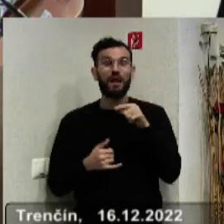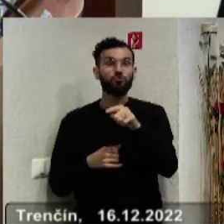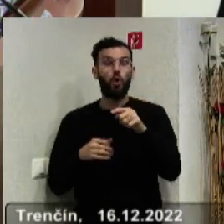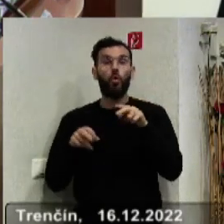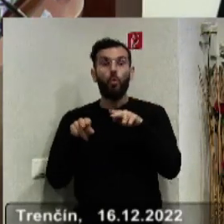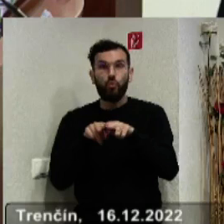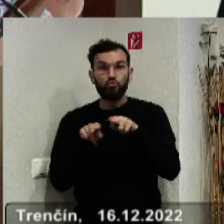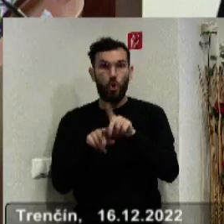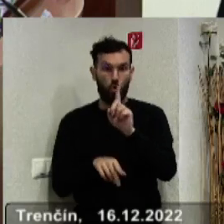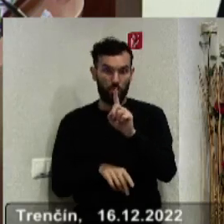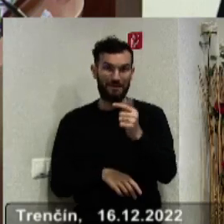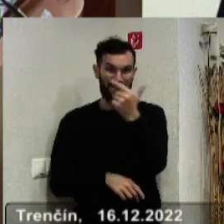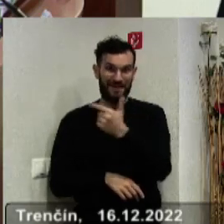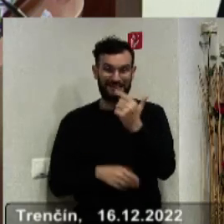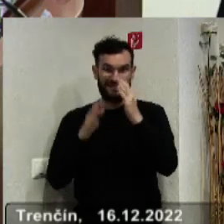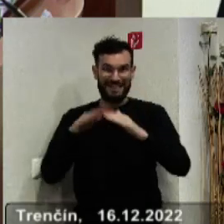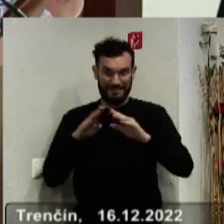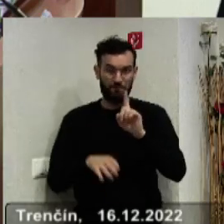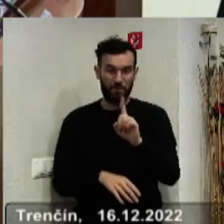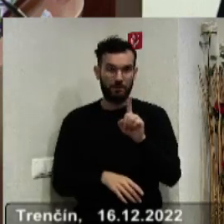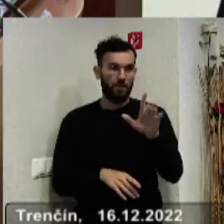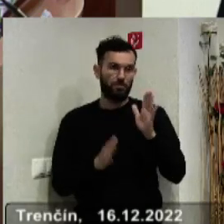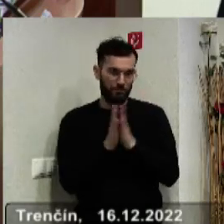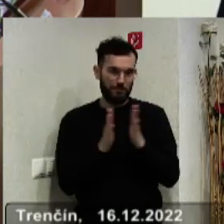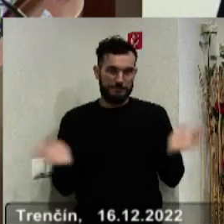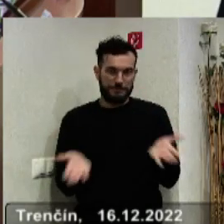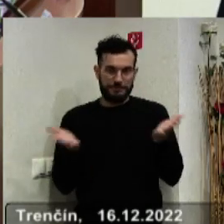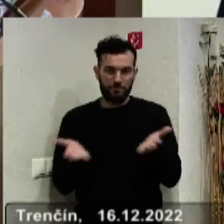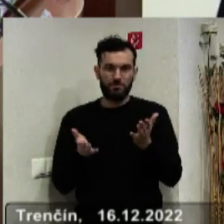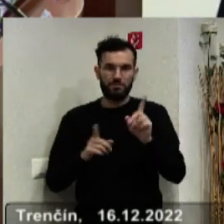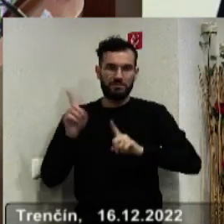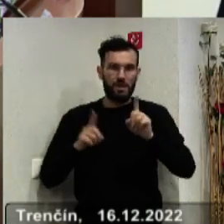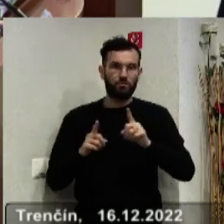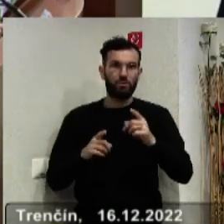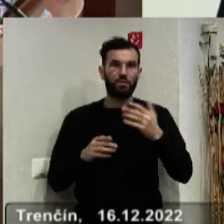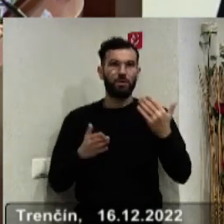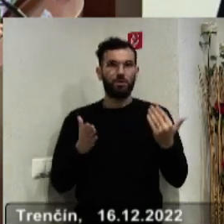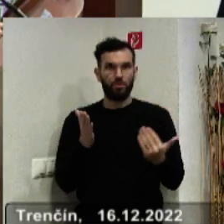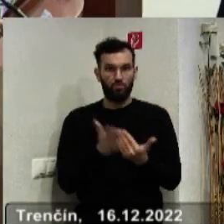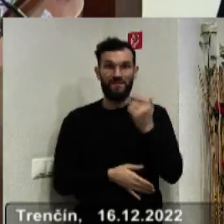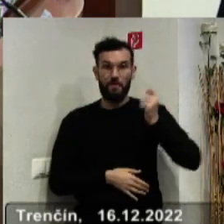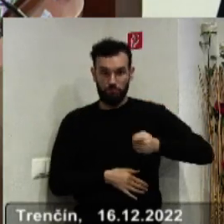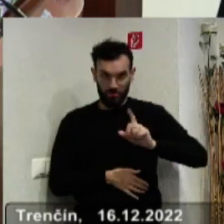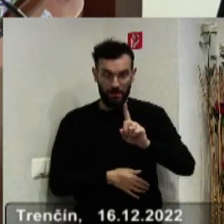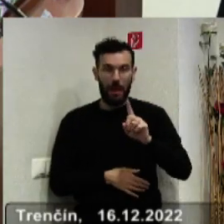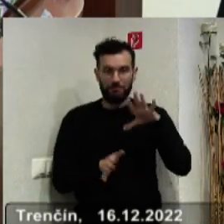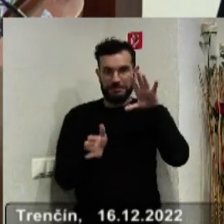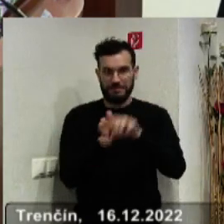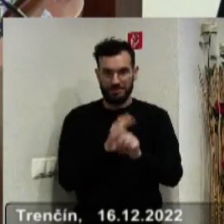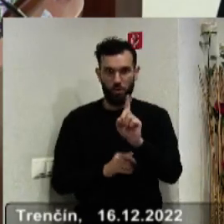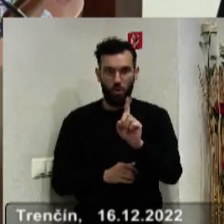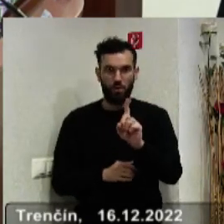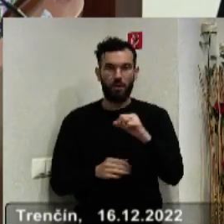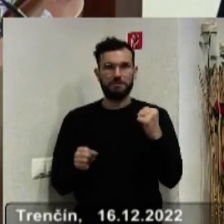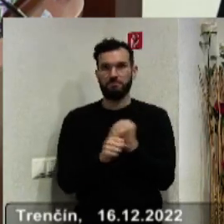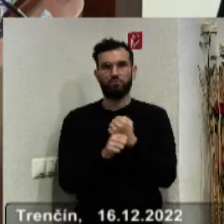Do útorka. Do útorka. Uha, tak ponáhľajte prosím nás, čo ste, čo ste noví poslanci, aby ste to podali, aby